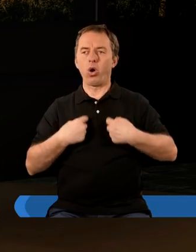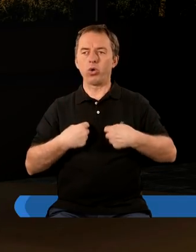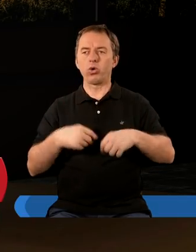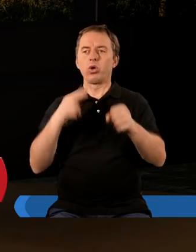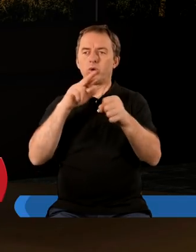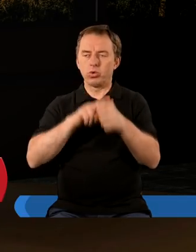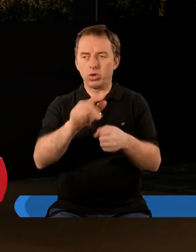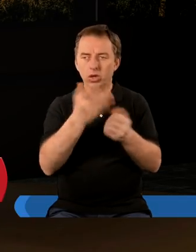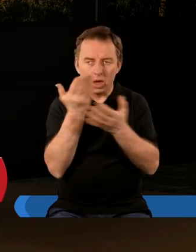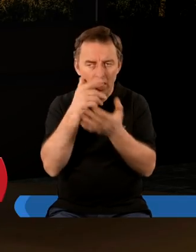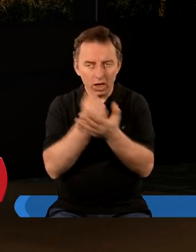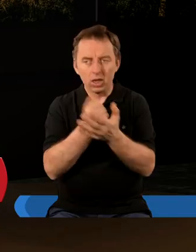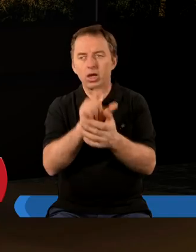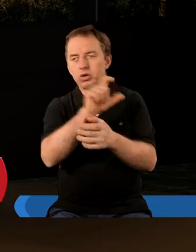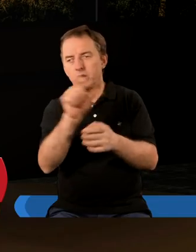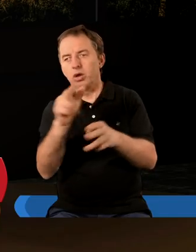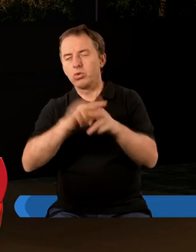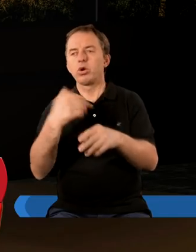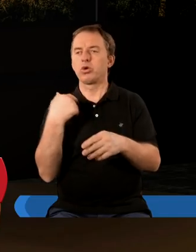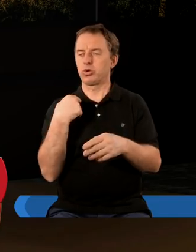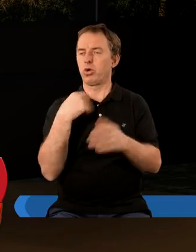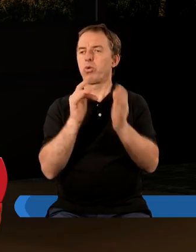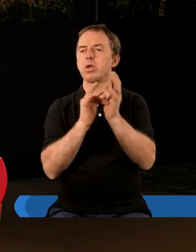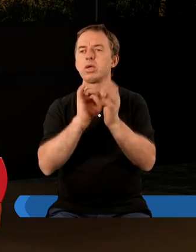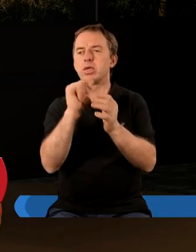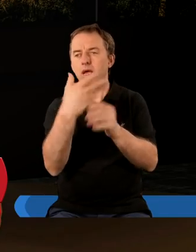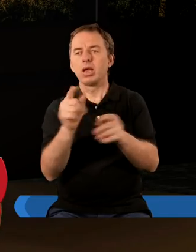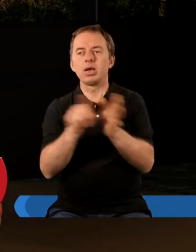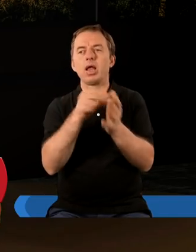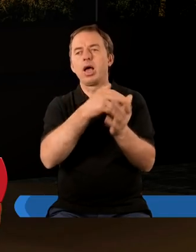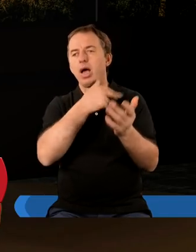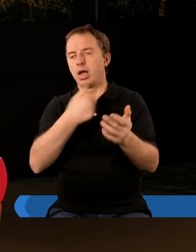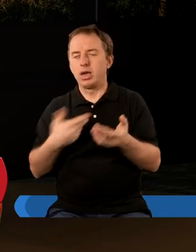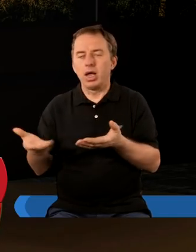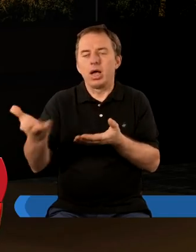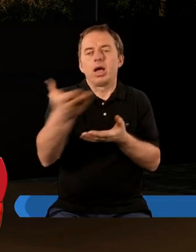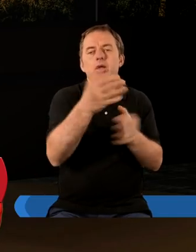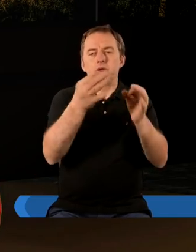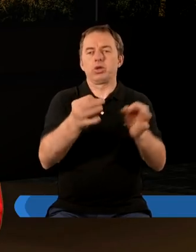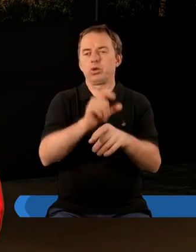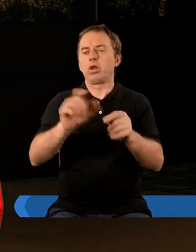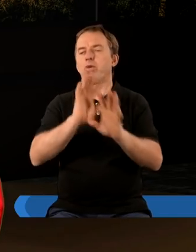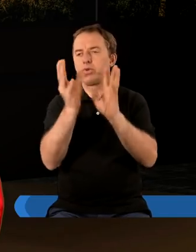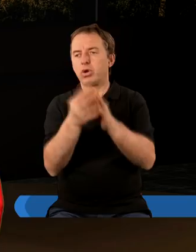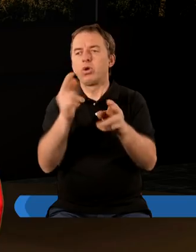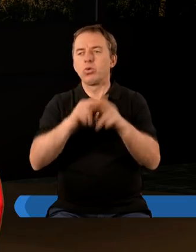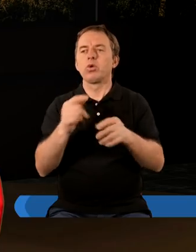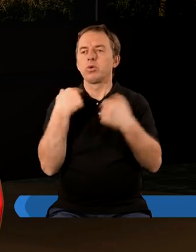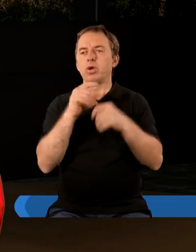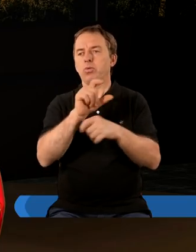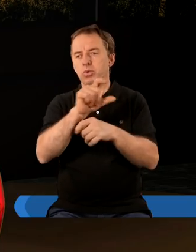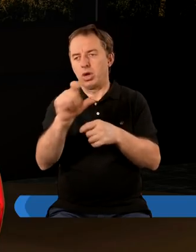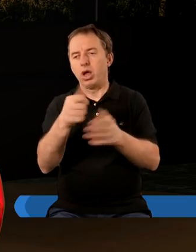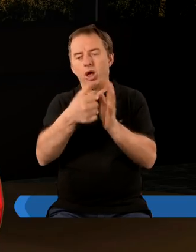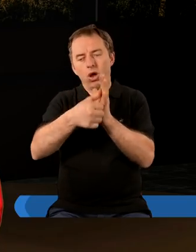które faktycznie dotyczyły te listy z czasów, kiedy żył Jan, ale dla nas wszystkich, bez względu na to, w którym czasie żyjemy.